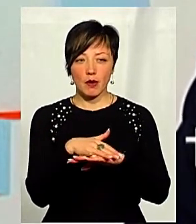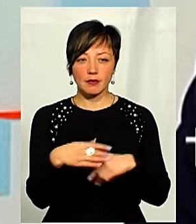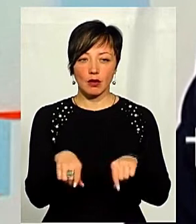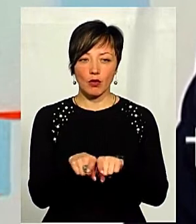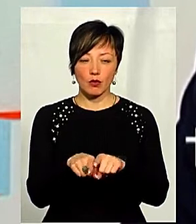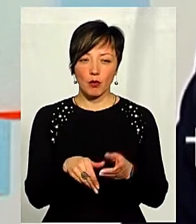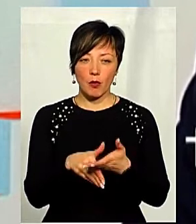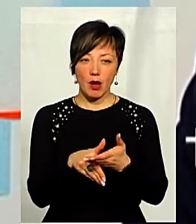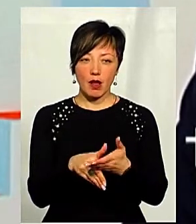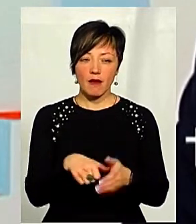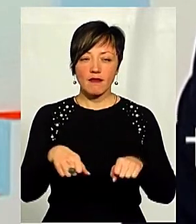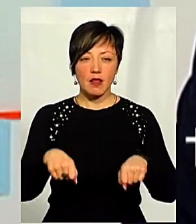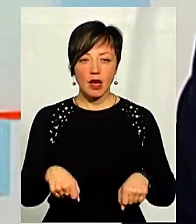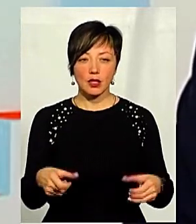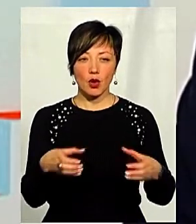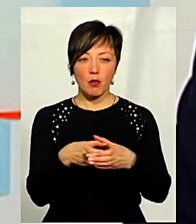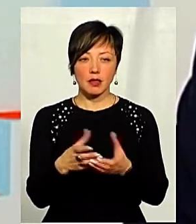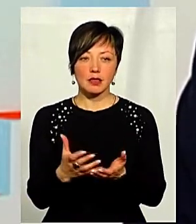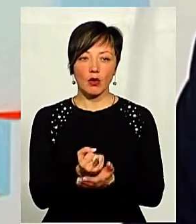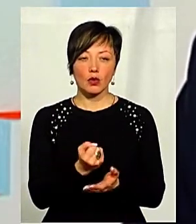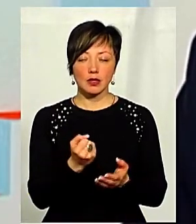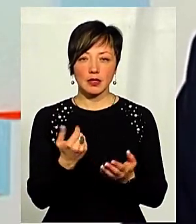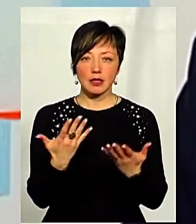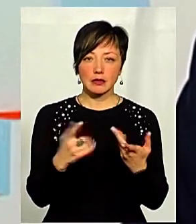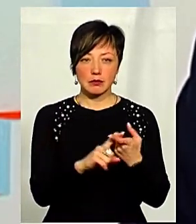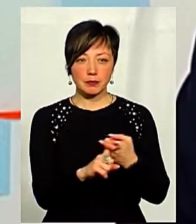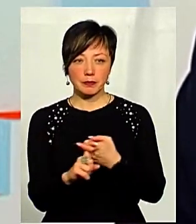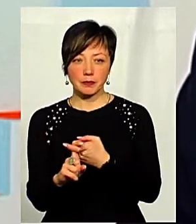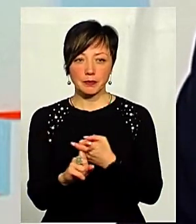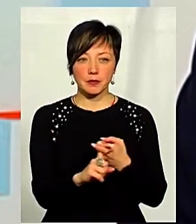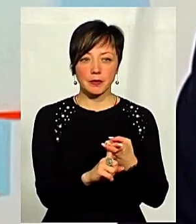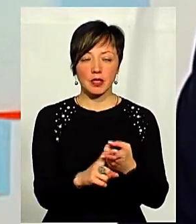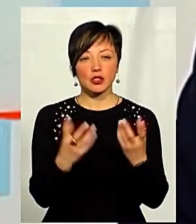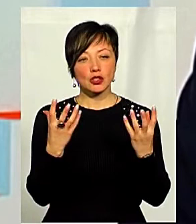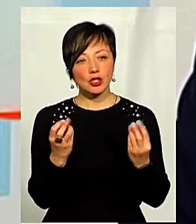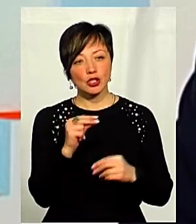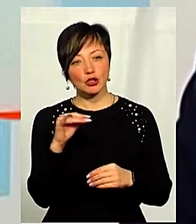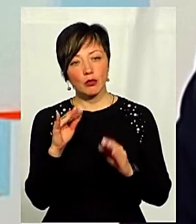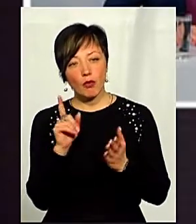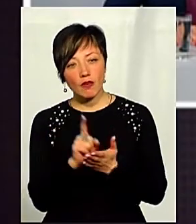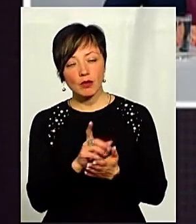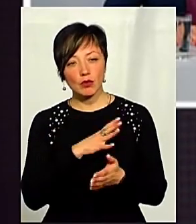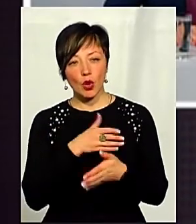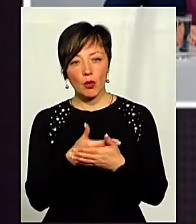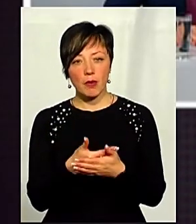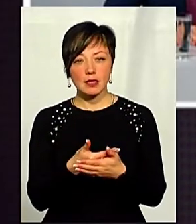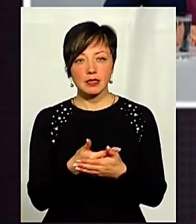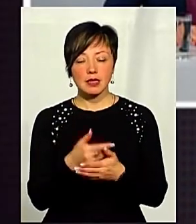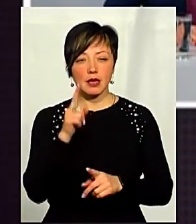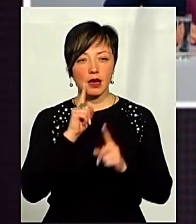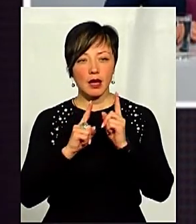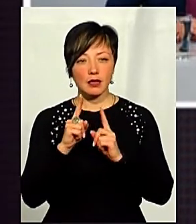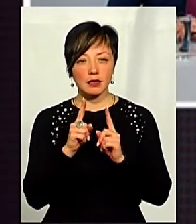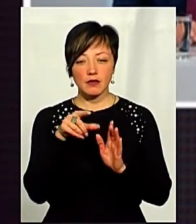допомагала, скажімо, владі і громаді знаходити якісь точки дотику. І ще, чи повинні бути громадські ради в світлі